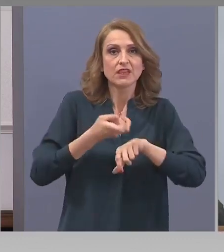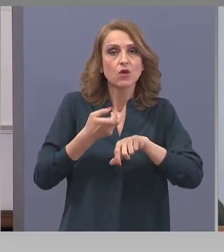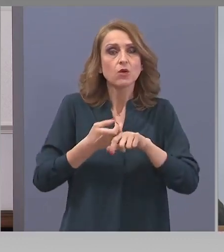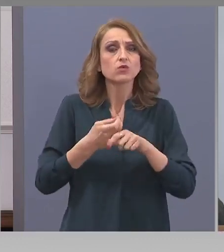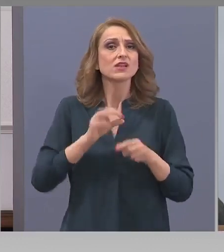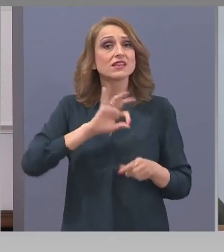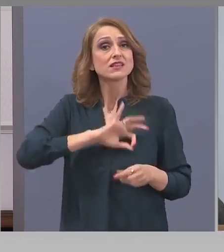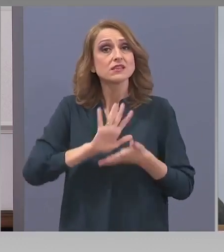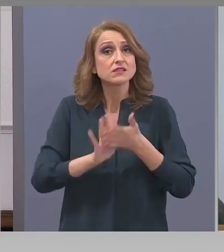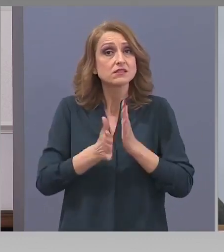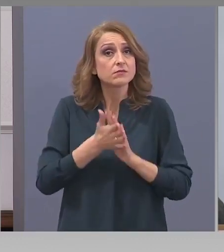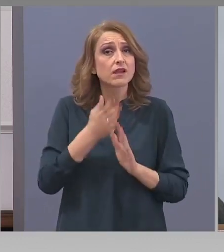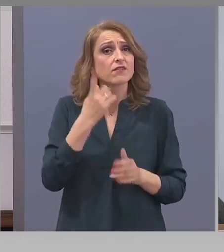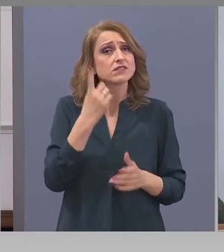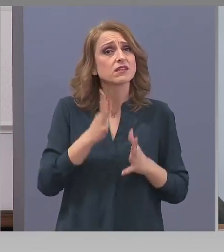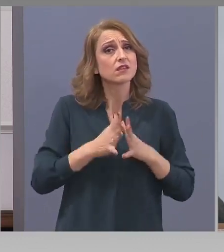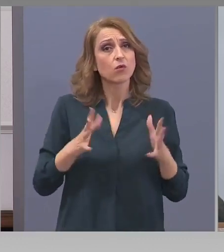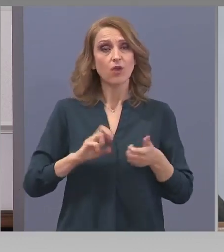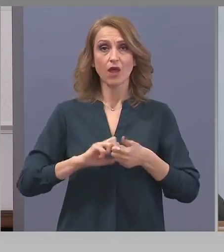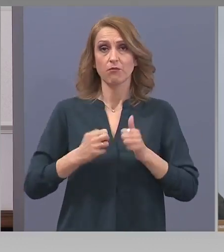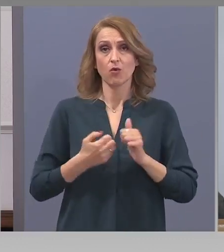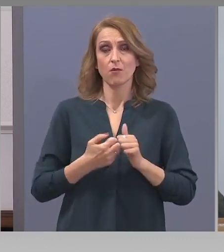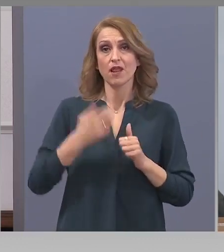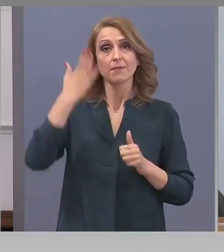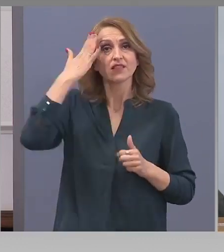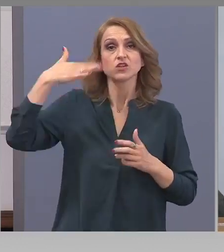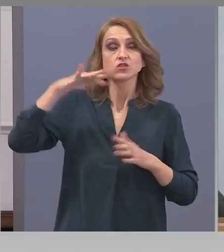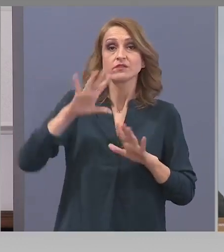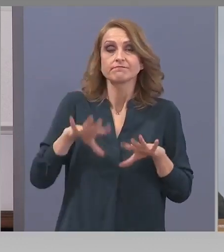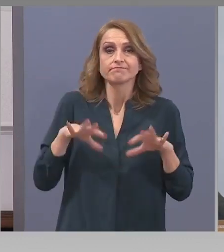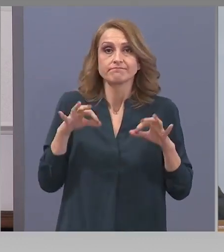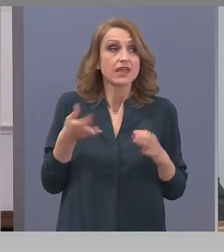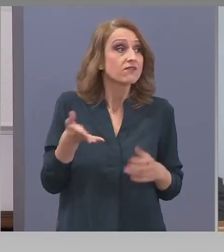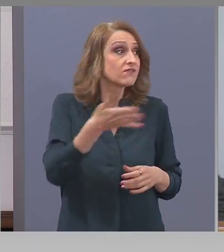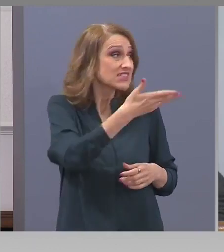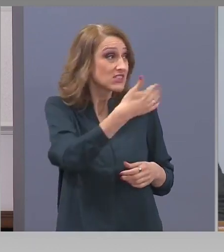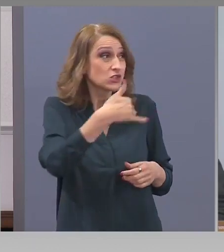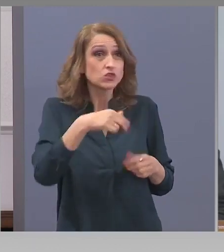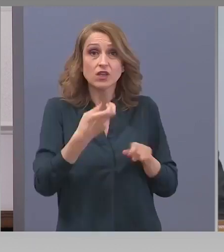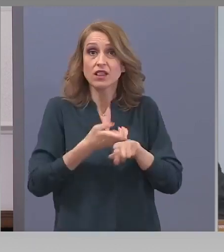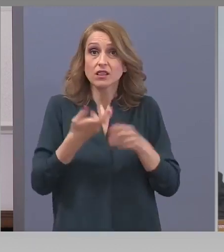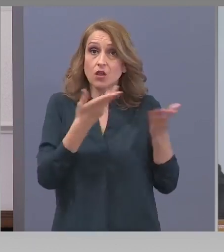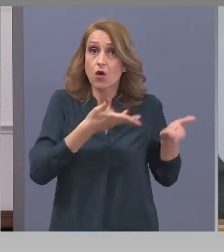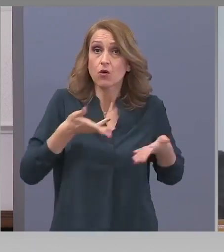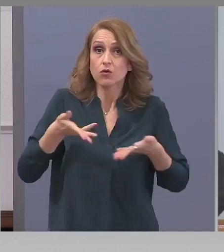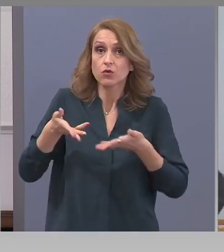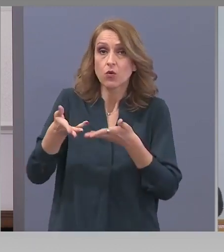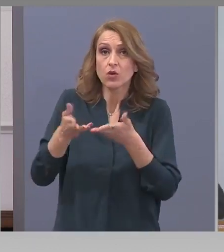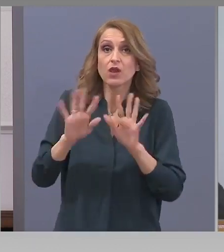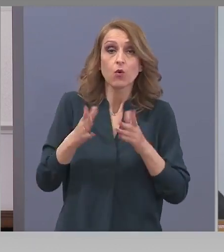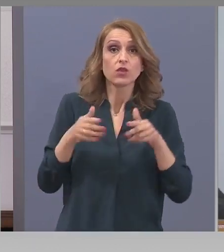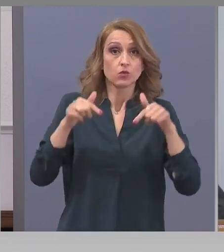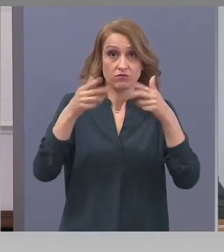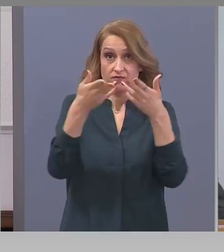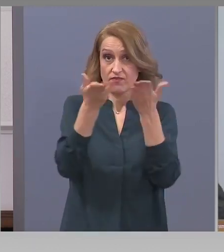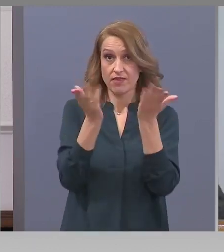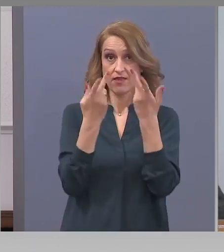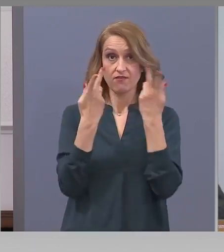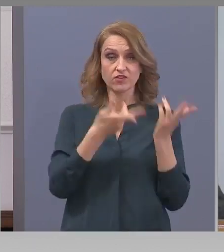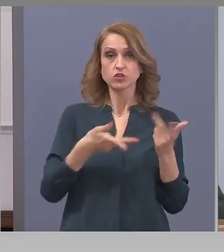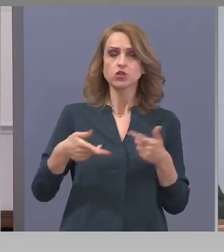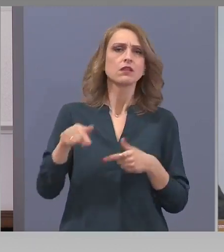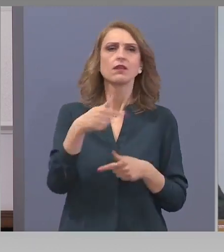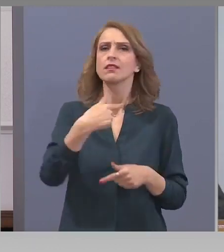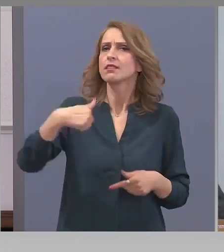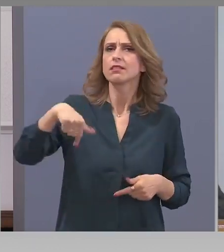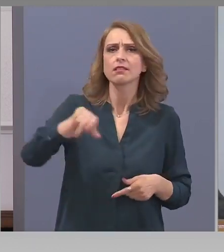здравната ни система не е подготвена. Лекарите, които виждате пред вас, нямат никакво намерение да крият